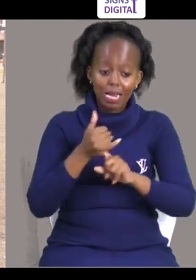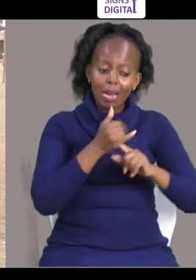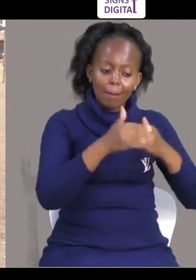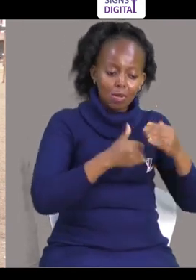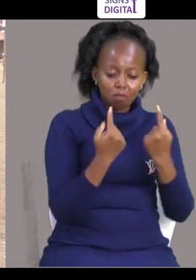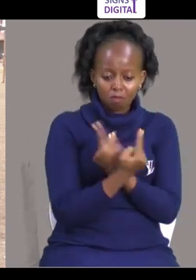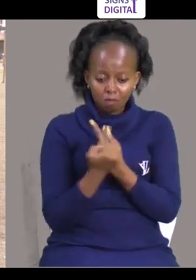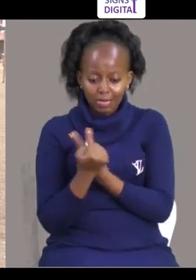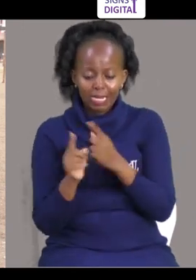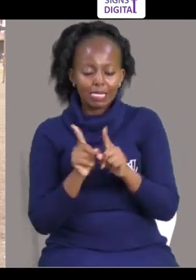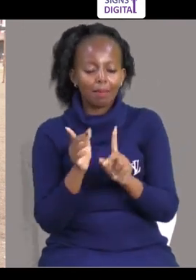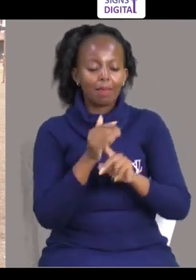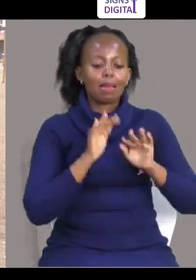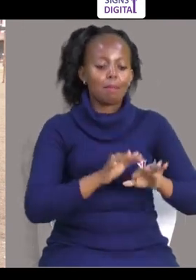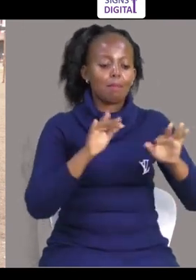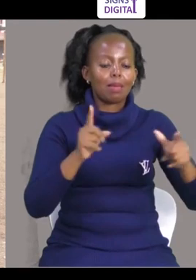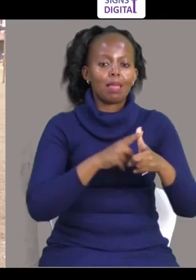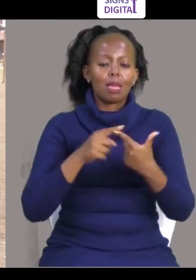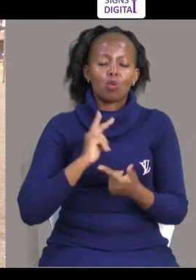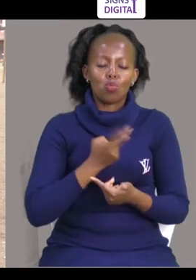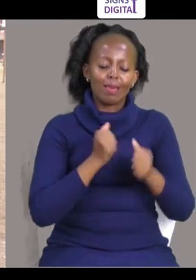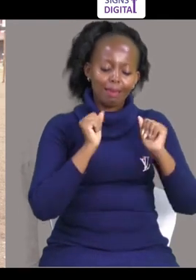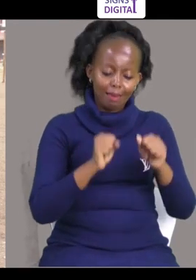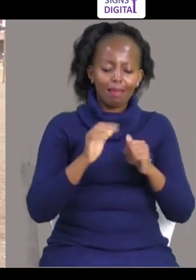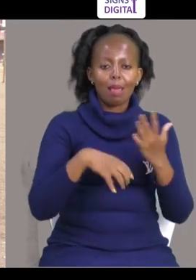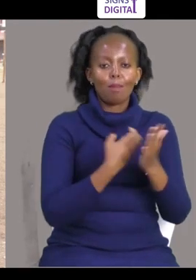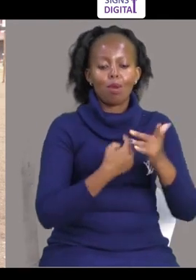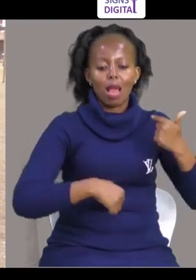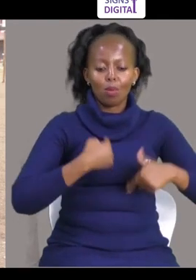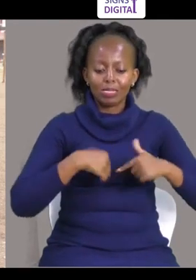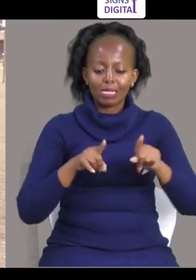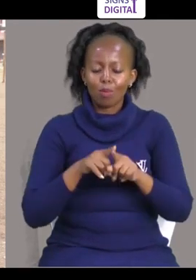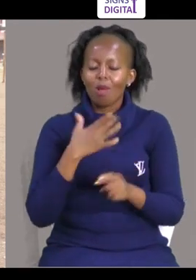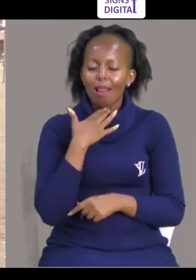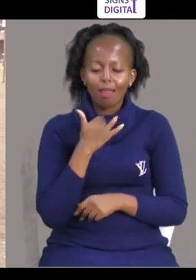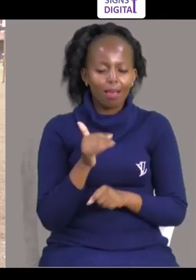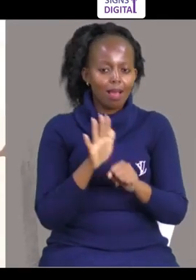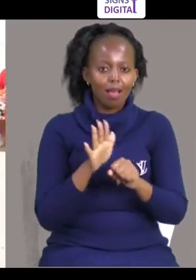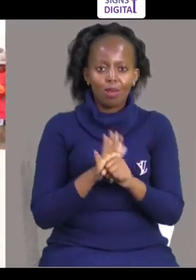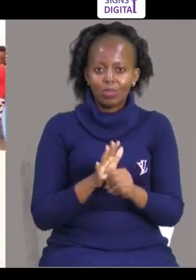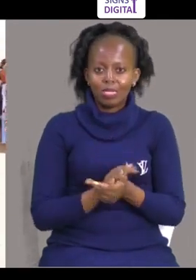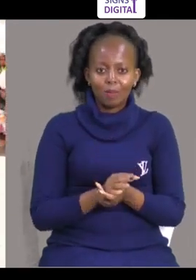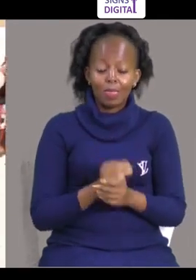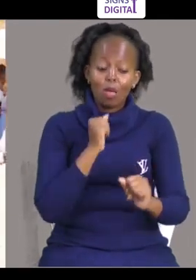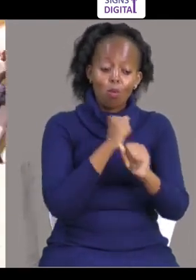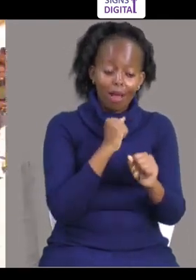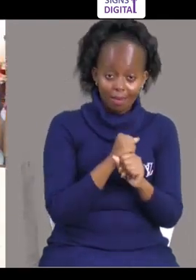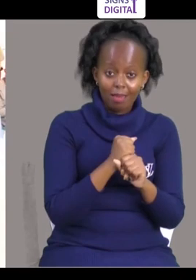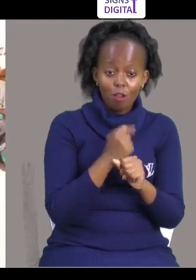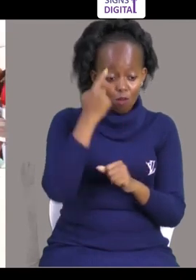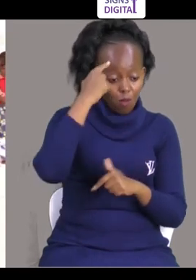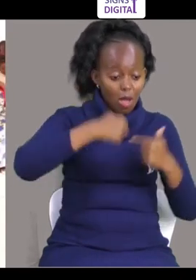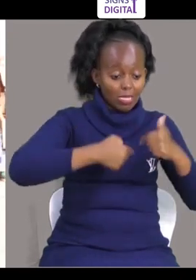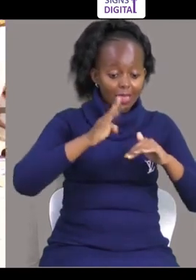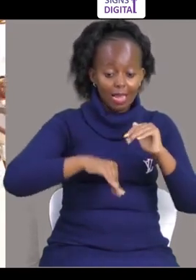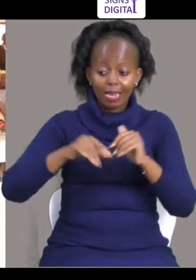mkitu saidia, kupate matirios, kupate make, nisi tutapata konjianjili Tunapenda sana,